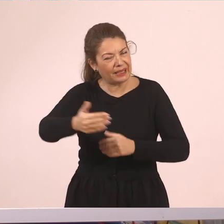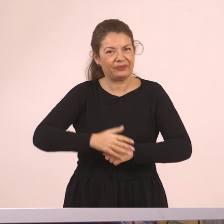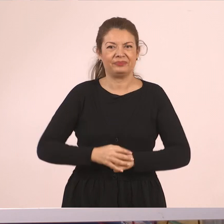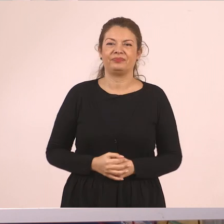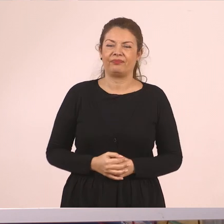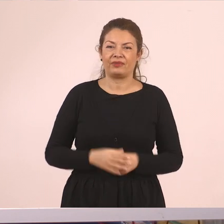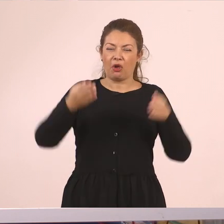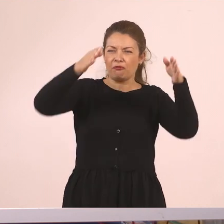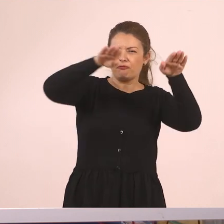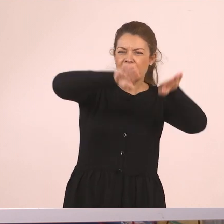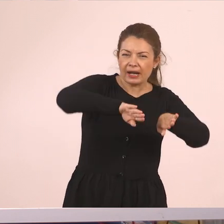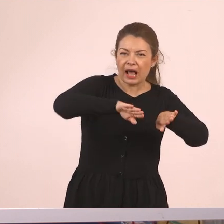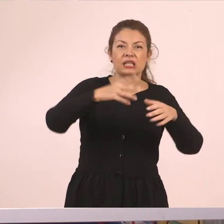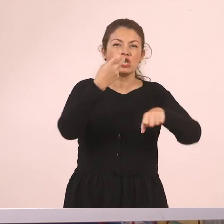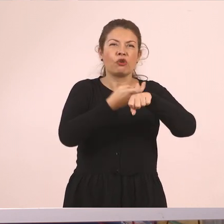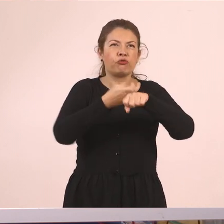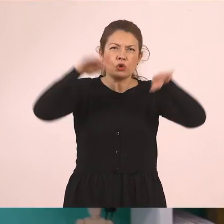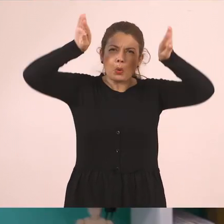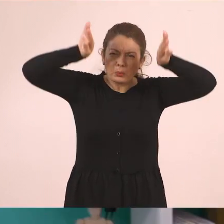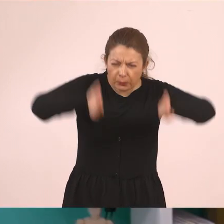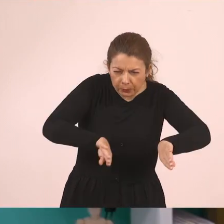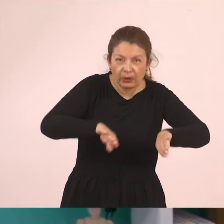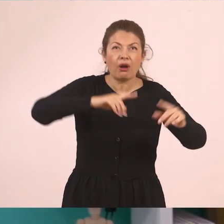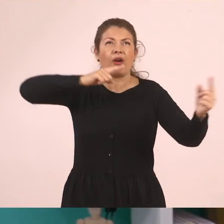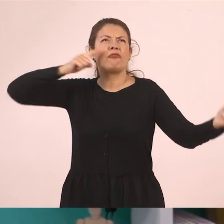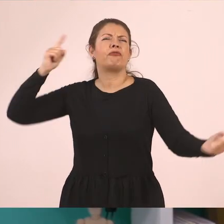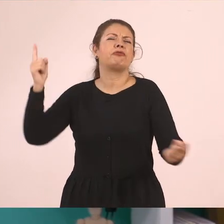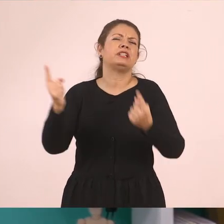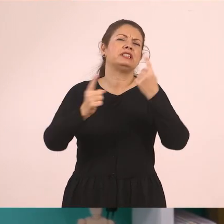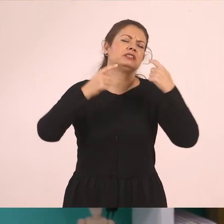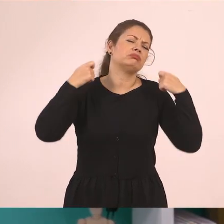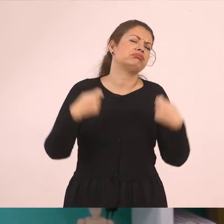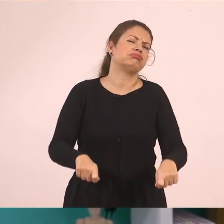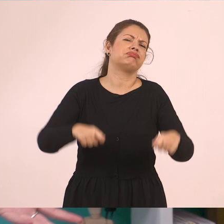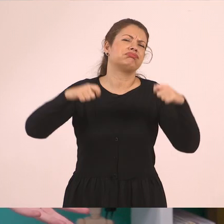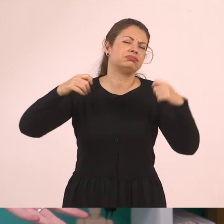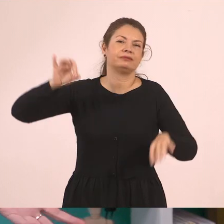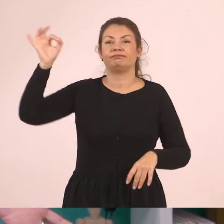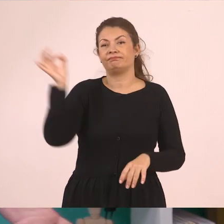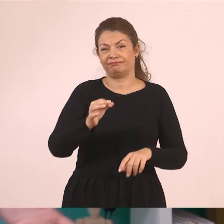σχολιάσουμε στη συνέχεια. Φαράγγια, απότομες χαράδρες, φύση στο μεγαλείο της. Υπέροχα. Και η χώρα μας έχει να